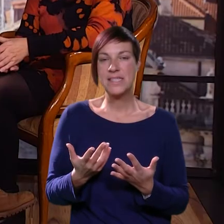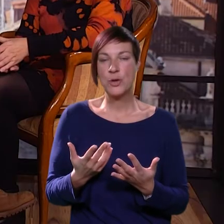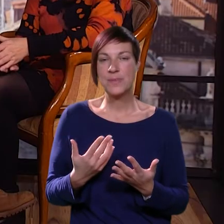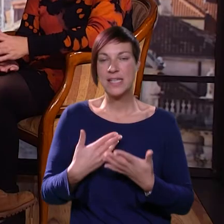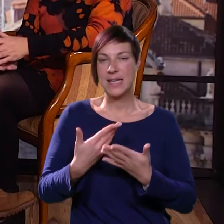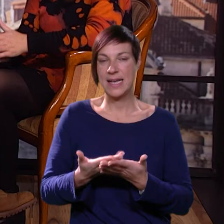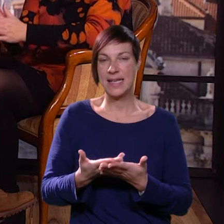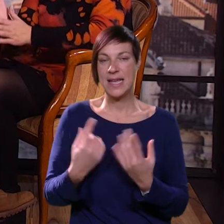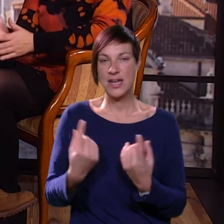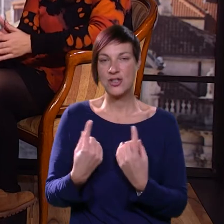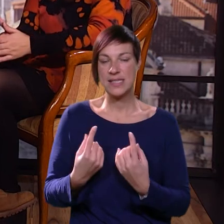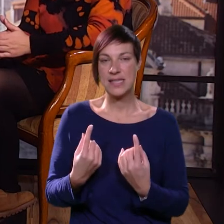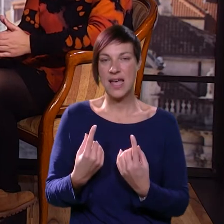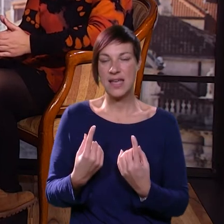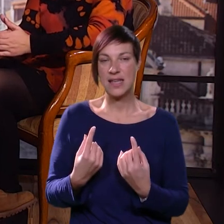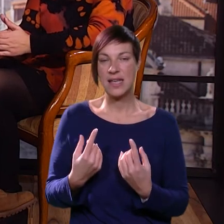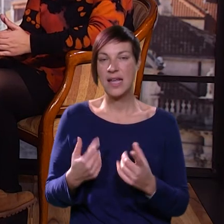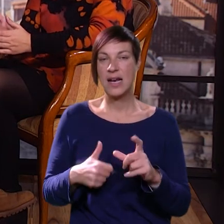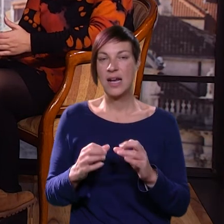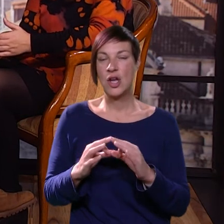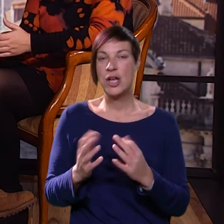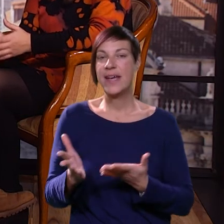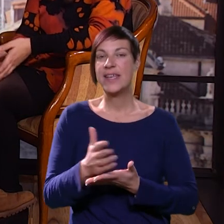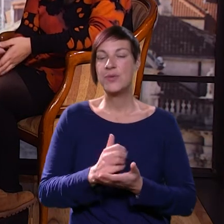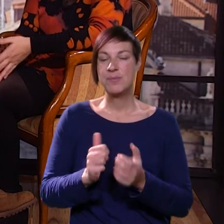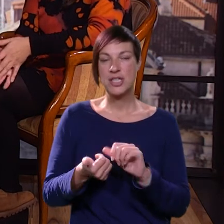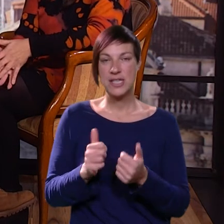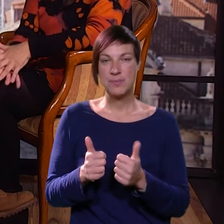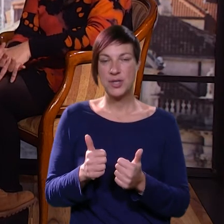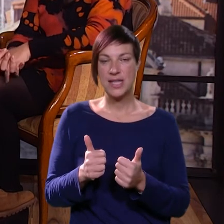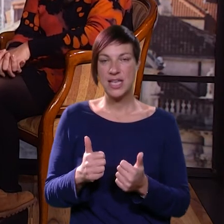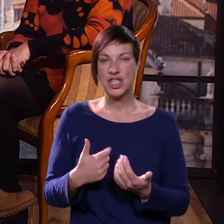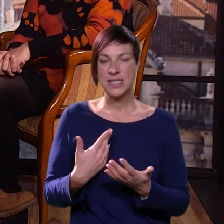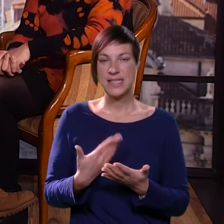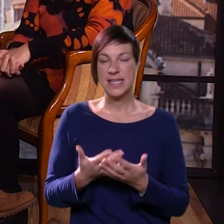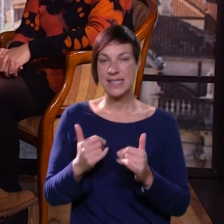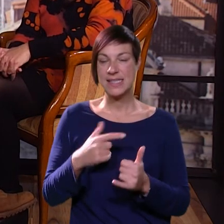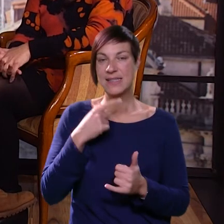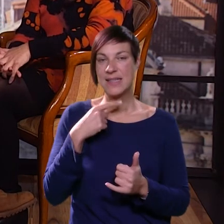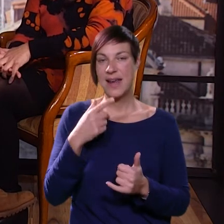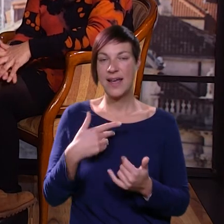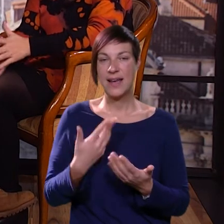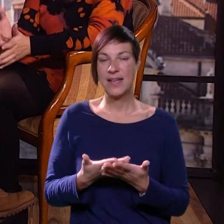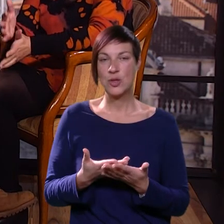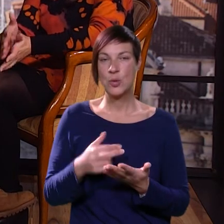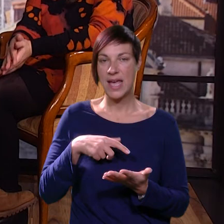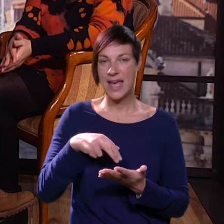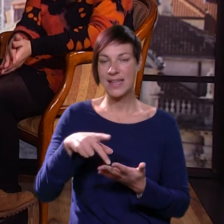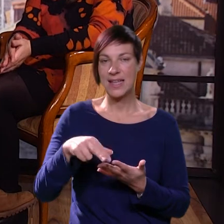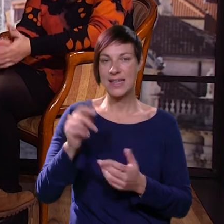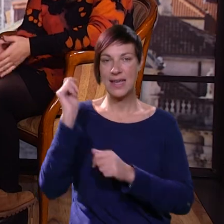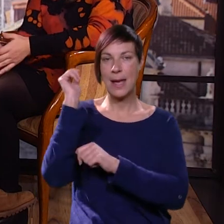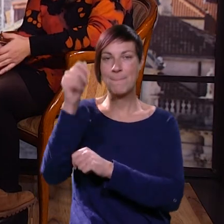na njezino stanje, ona je uspješna sportašica, i sad ste rekli, tu je i